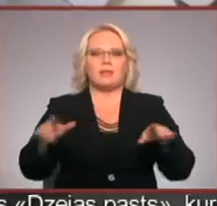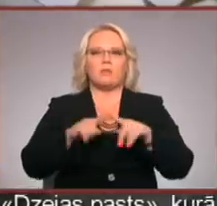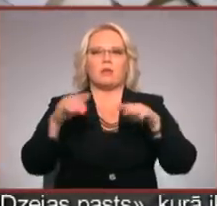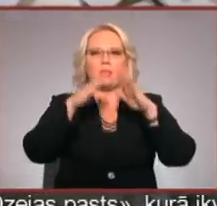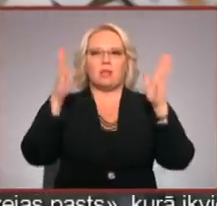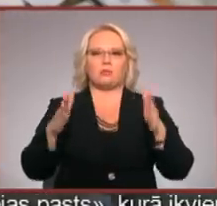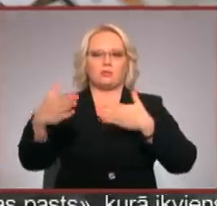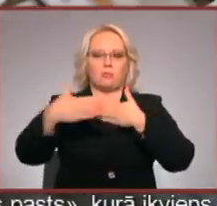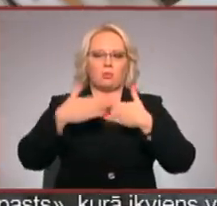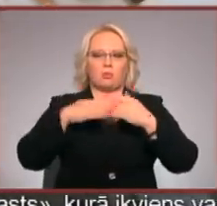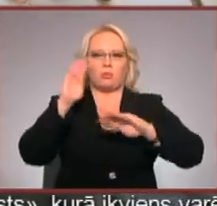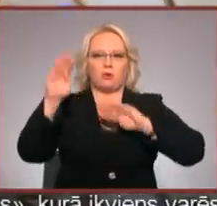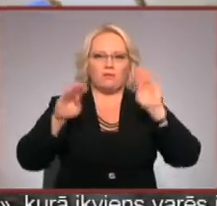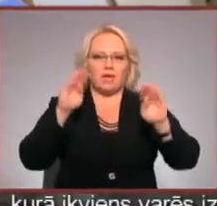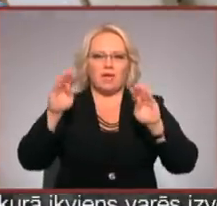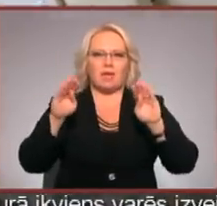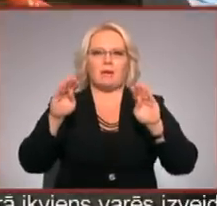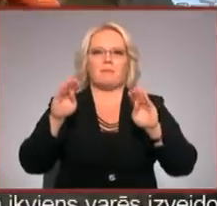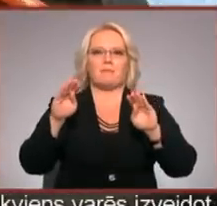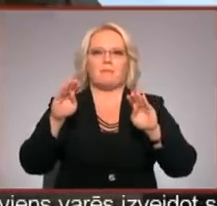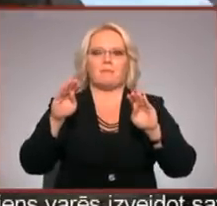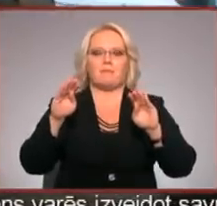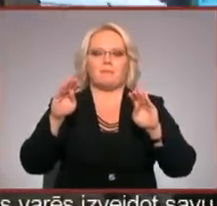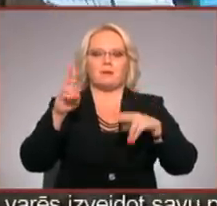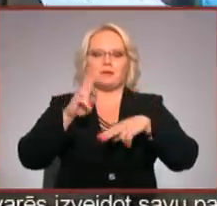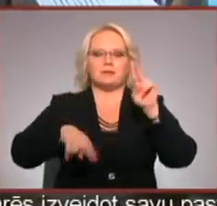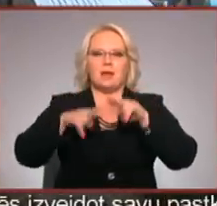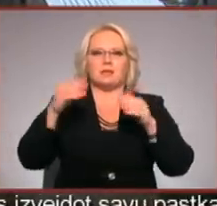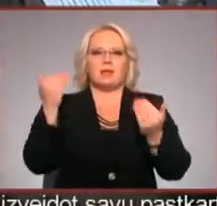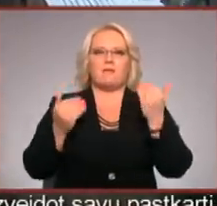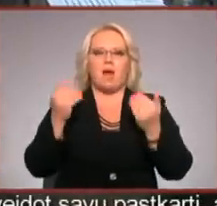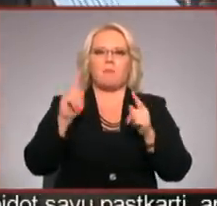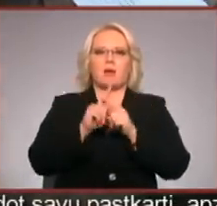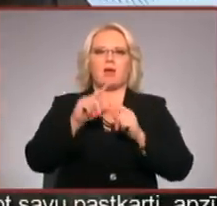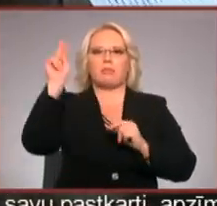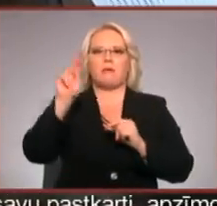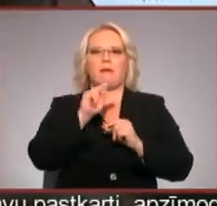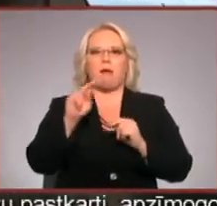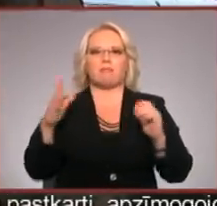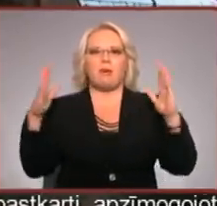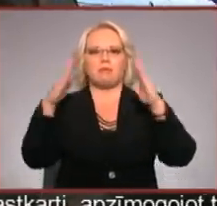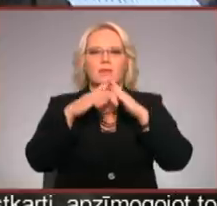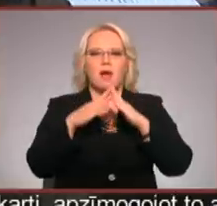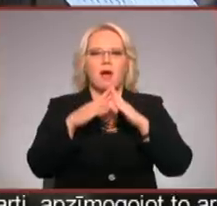durvīm. Nākamā celtnē var būt gan katedrāle, gan